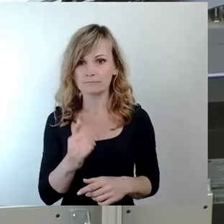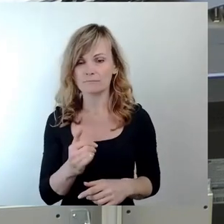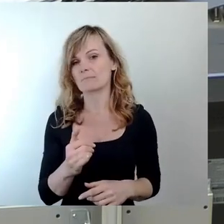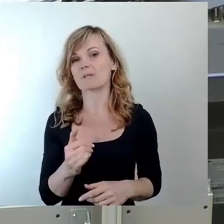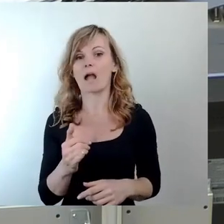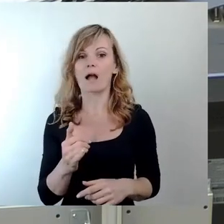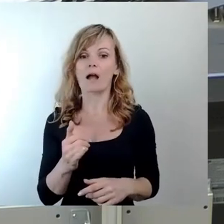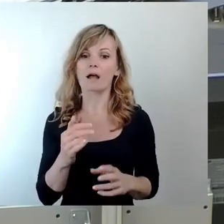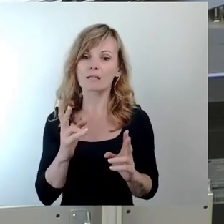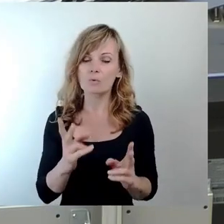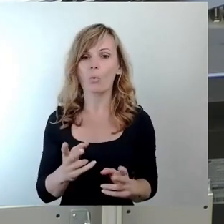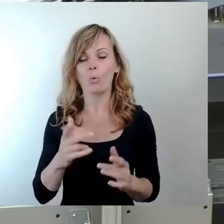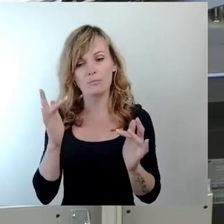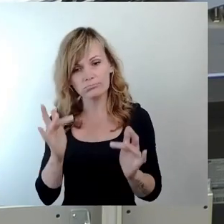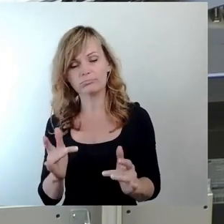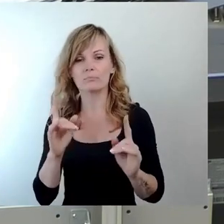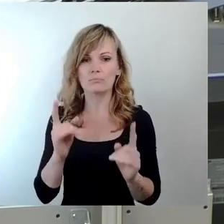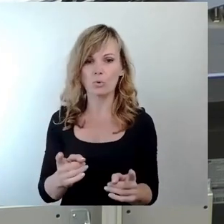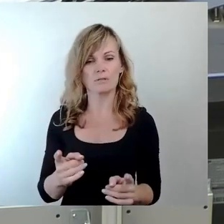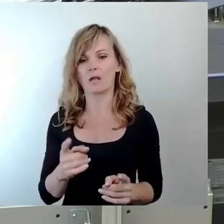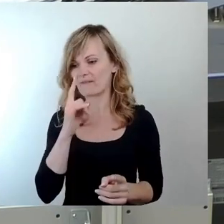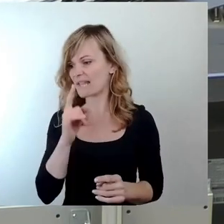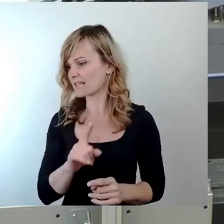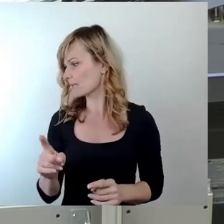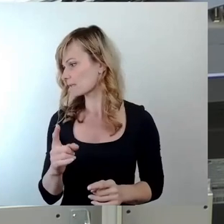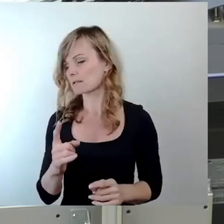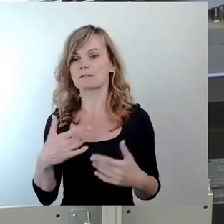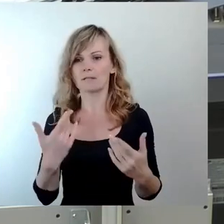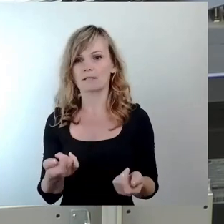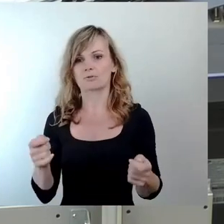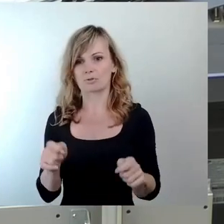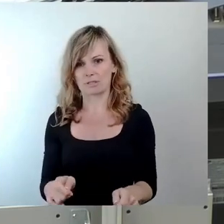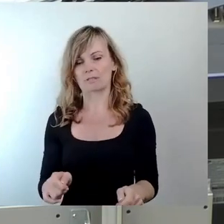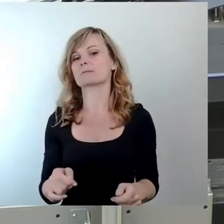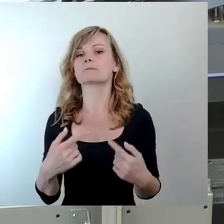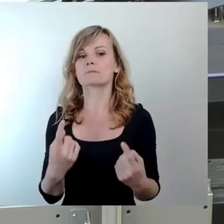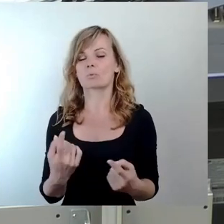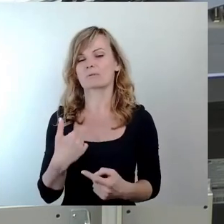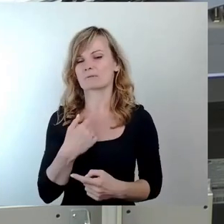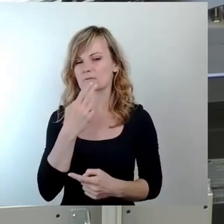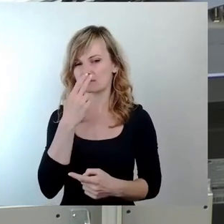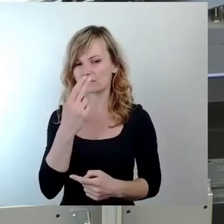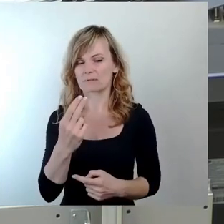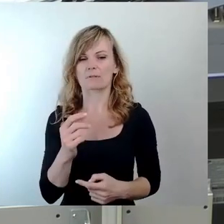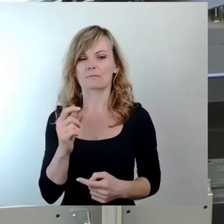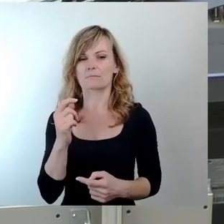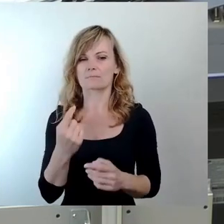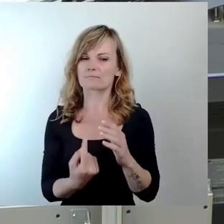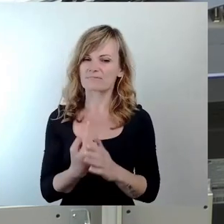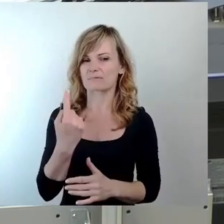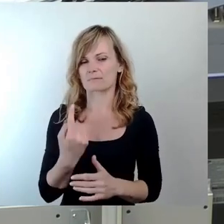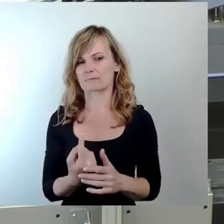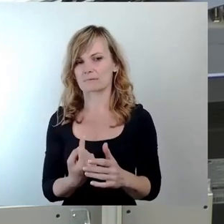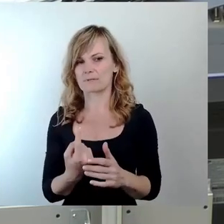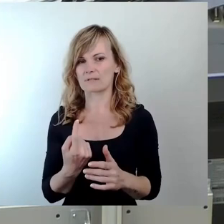Gut, ich kann das nicht beurteilen, ich will das auch nicht beurteilen, ich fand das nur ein sehr seltsames Vorgehen uns auch gegenüber im Bauausschuss.